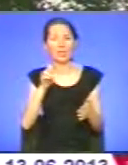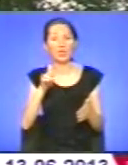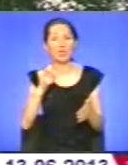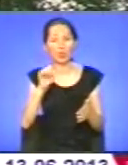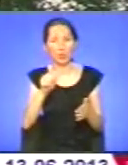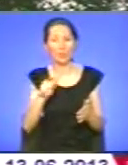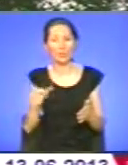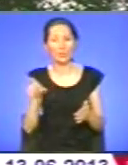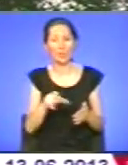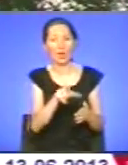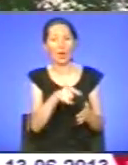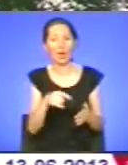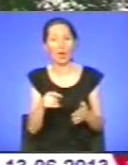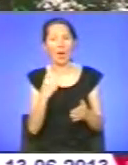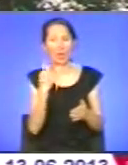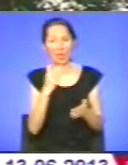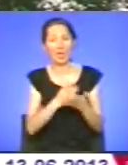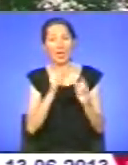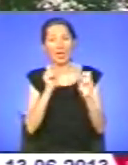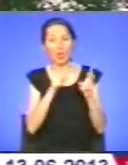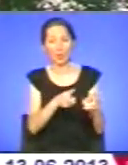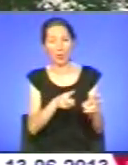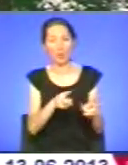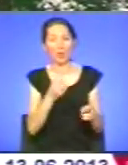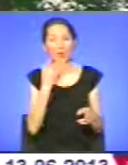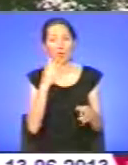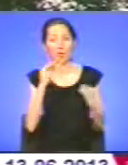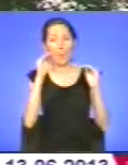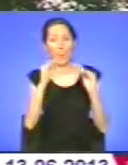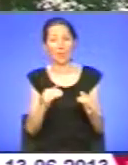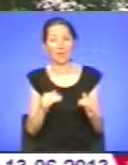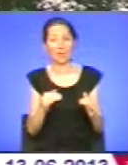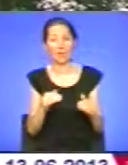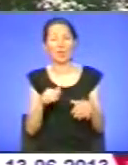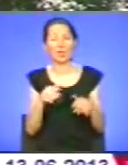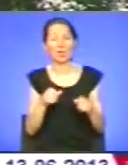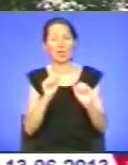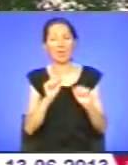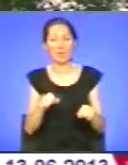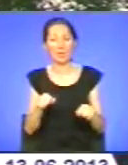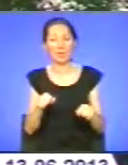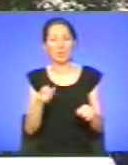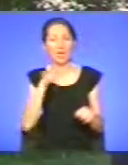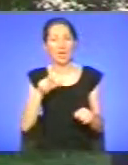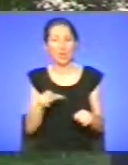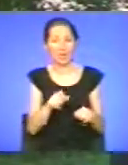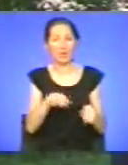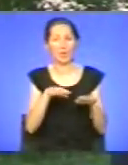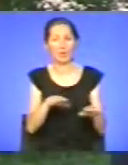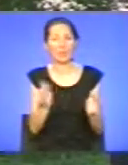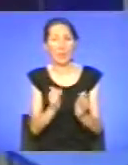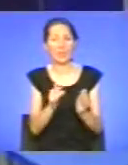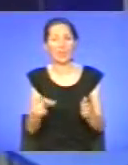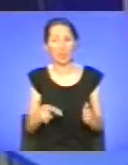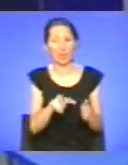В разі єдина є загроза в разі якоїсь пониженої пропусної здатності, в якихось невеличких населених пунктах, на милих річках.